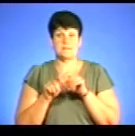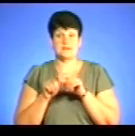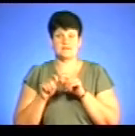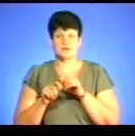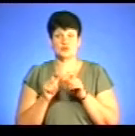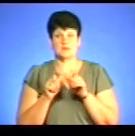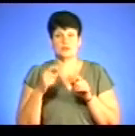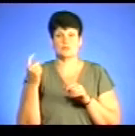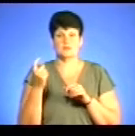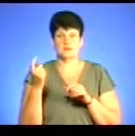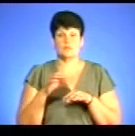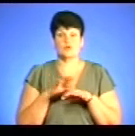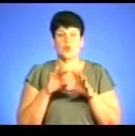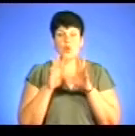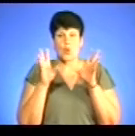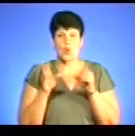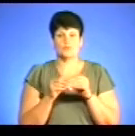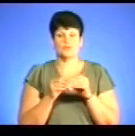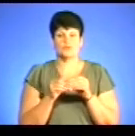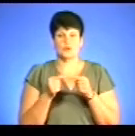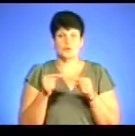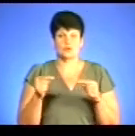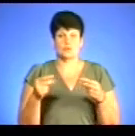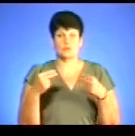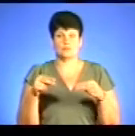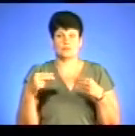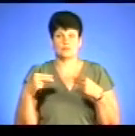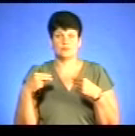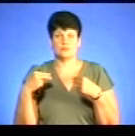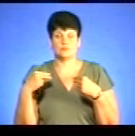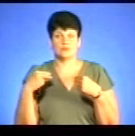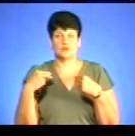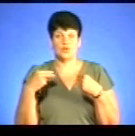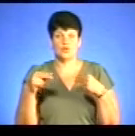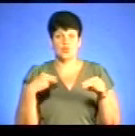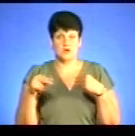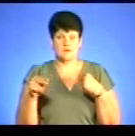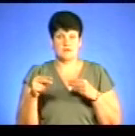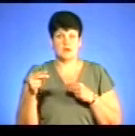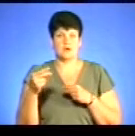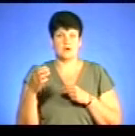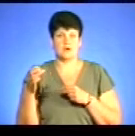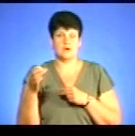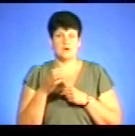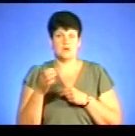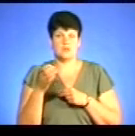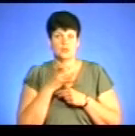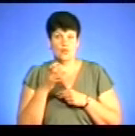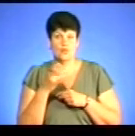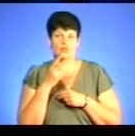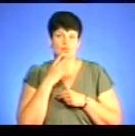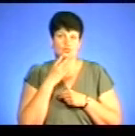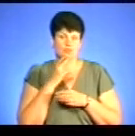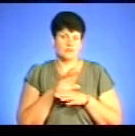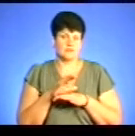'єктів сподобування, яку здійснюють опту та розвивну торгілю алкоголями, напоями, пивом і тюновими виробами. Це планові перевірки? Чи ви